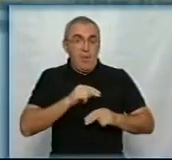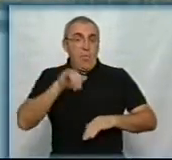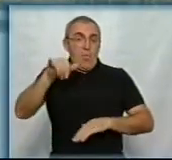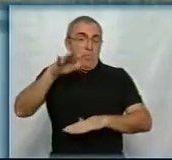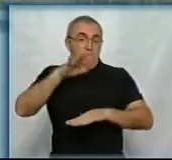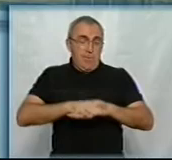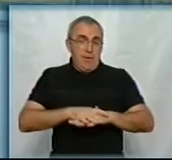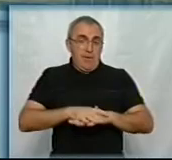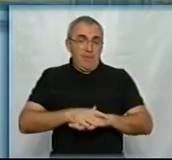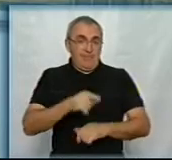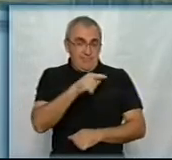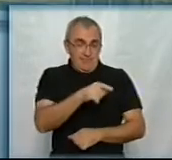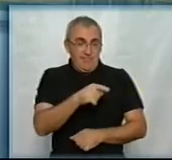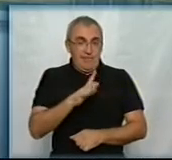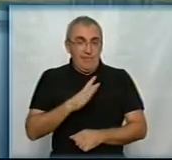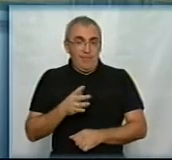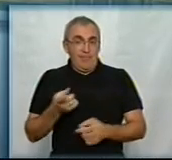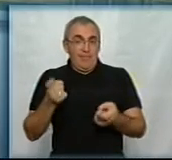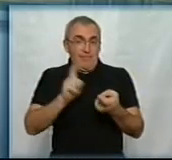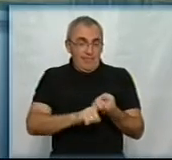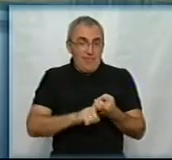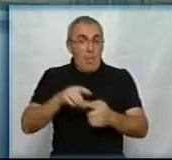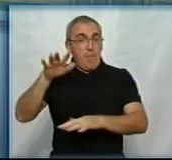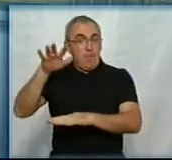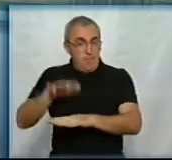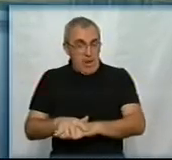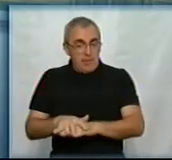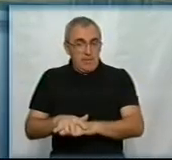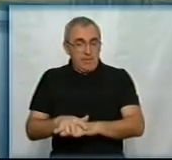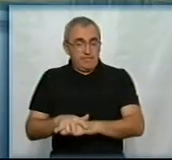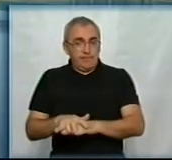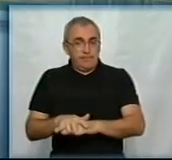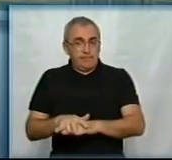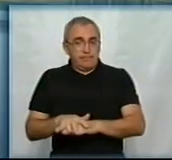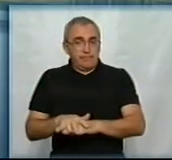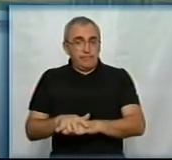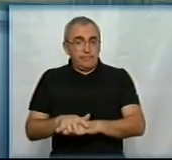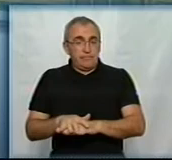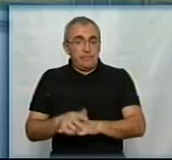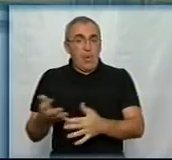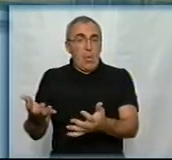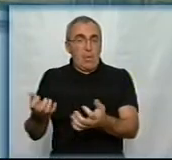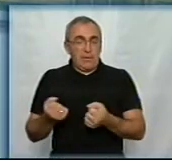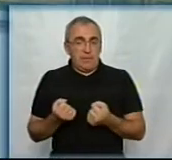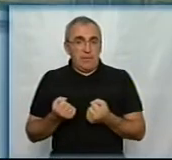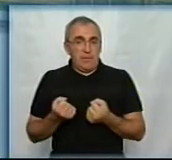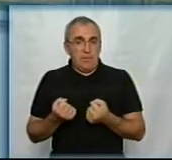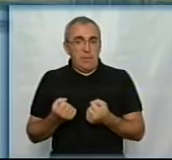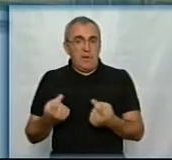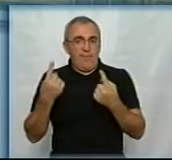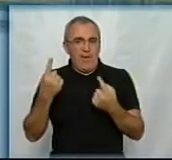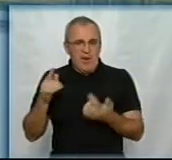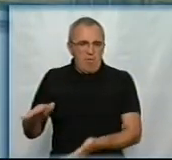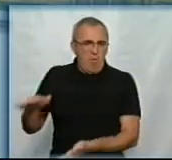Ми були прикріплені до одного із банку, де ми отримали, як кажуть, велику